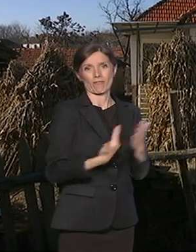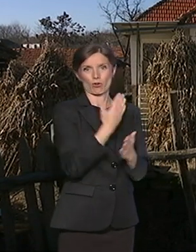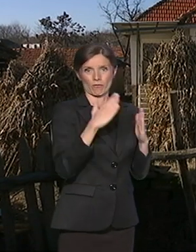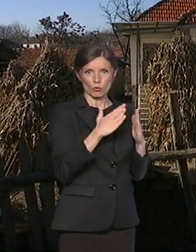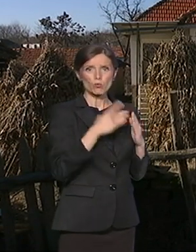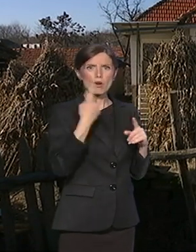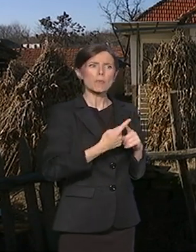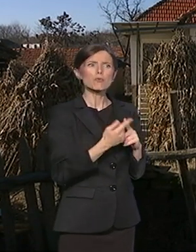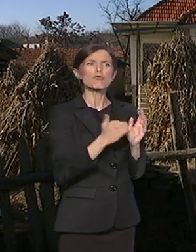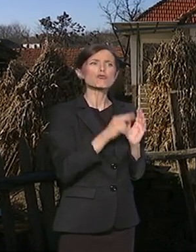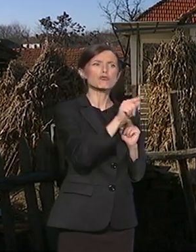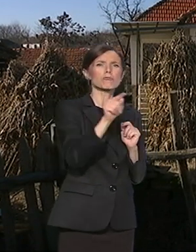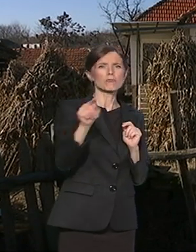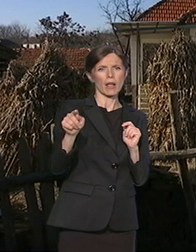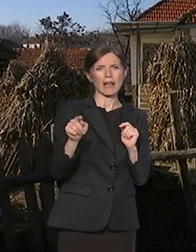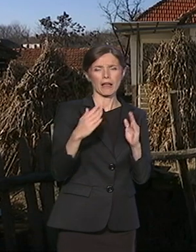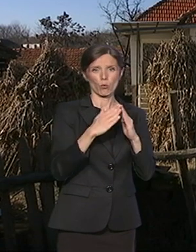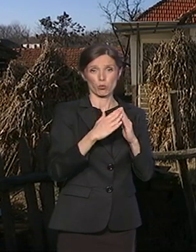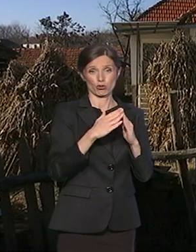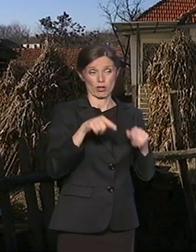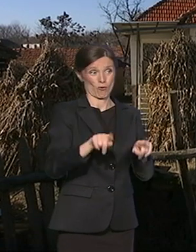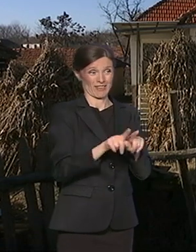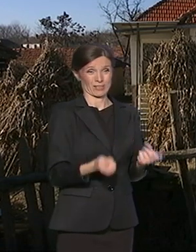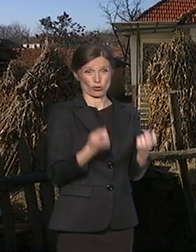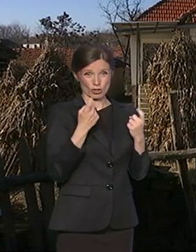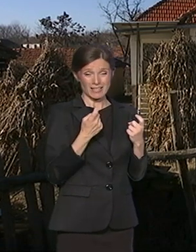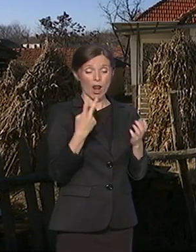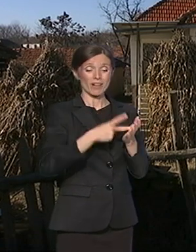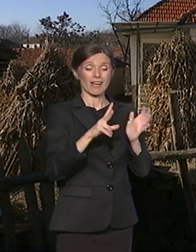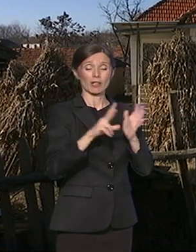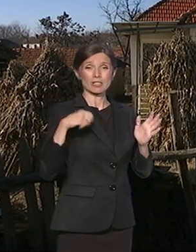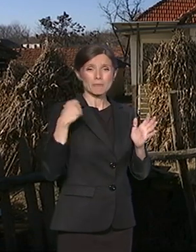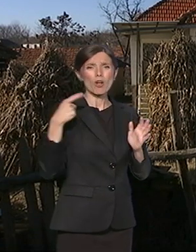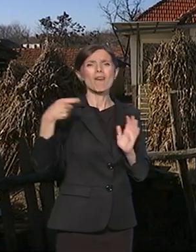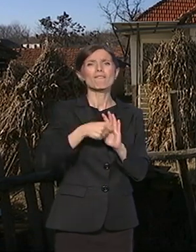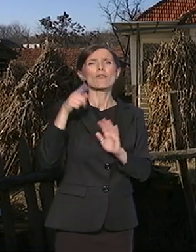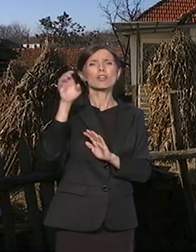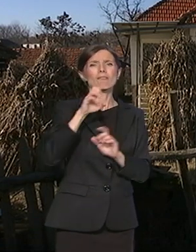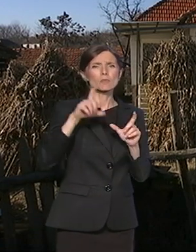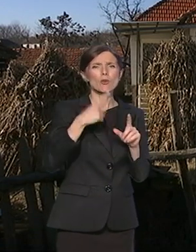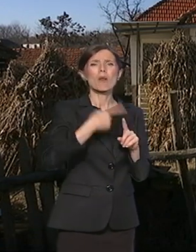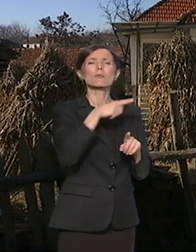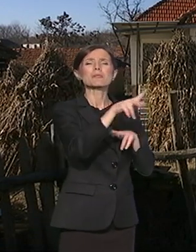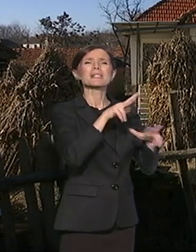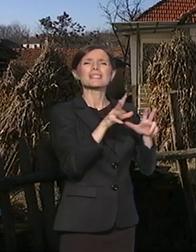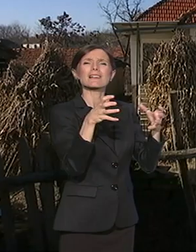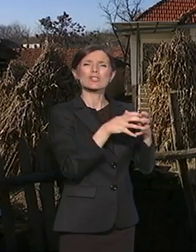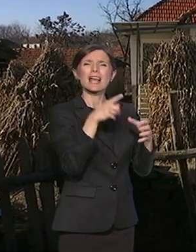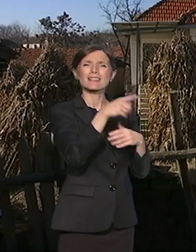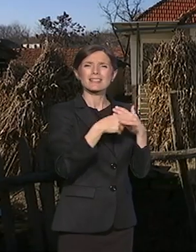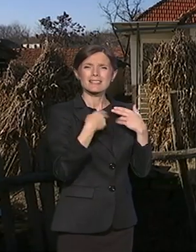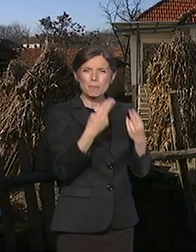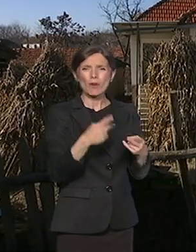kuće u ovom selu. Od 2018. uz pomoć Fonda Evropske unije i Ministarstva zajednice i povratak i OEMA i svih